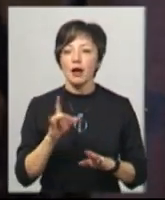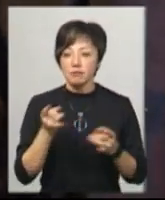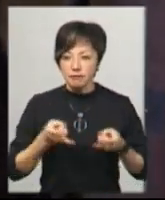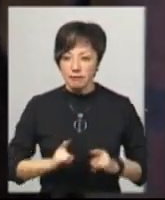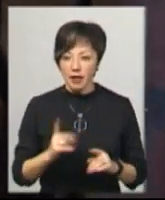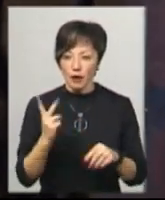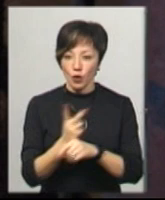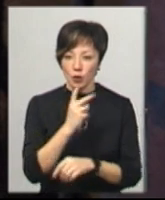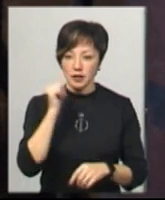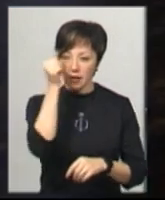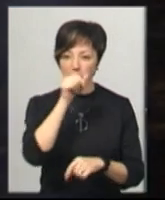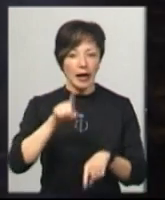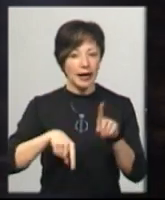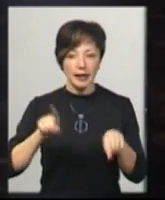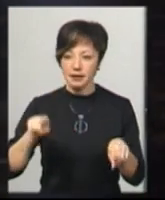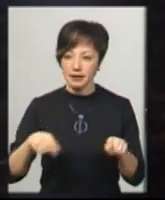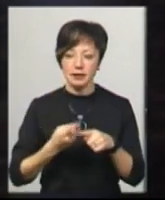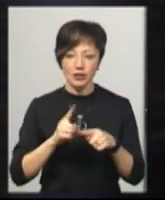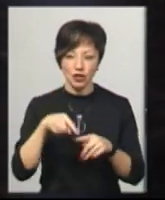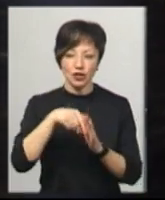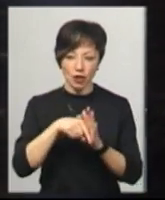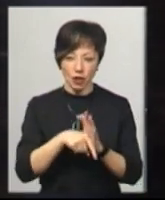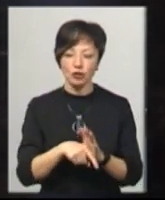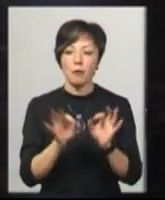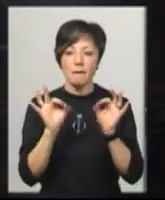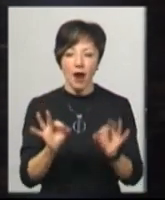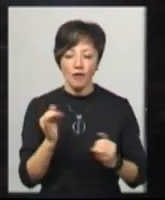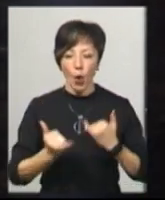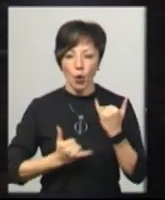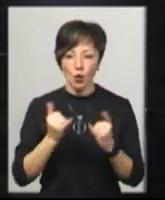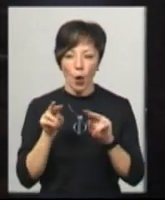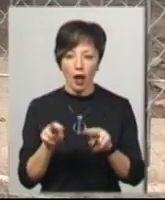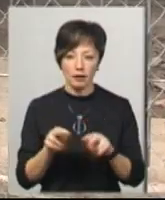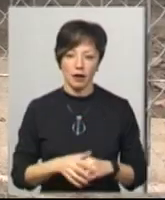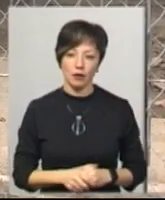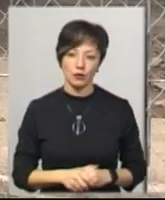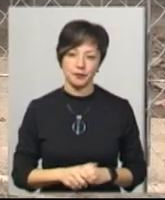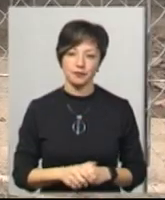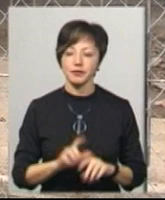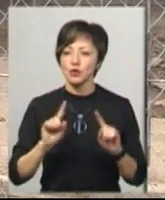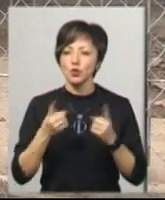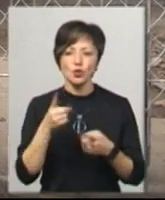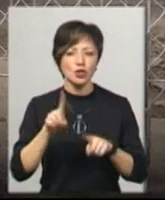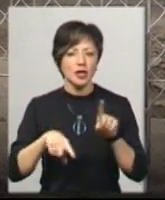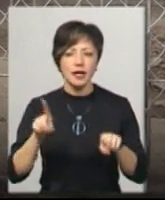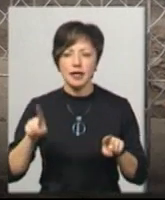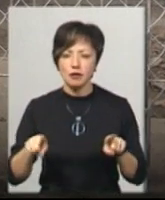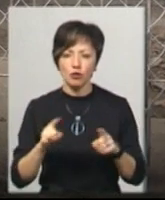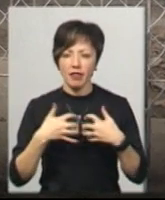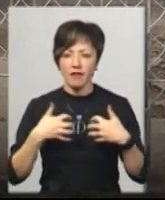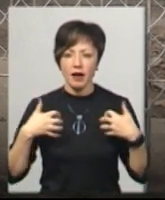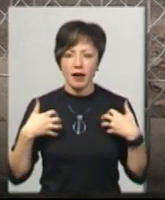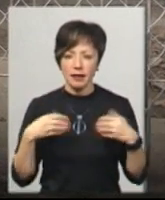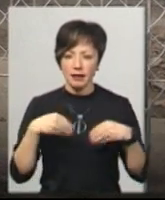потомство в друге за рік – рідкість. Це свідчить про те, що за ними правильно доглядають, каже Сергій Пальохін. Це дуже рідкість в неволі, щоб тварини